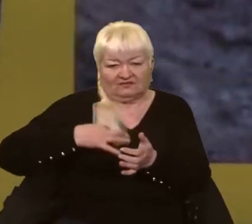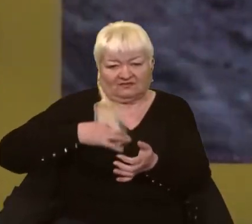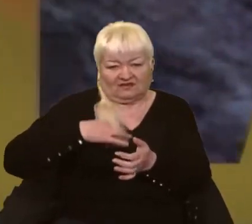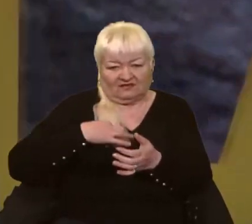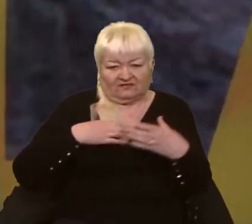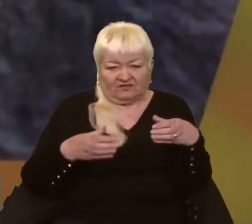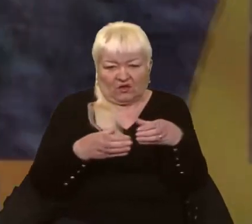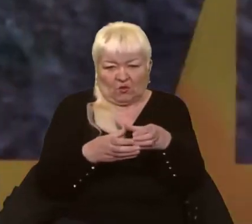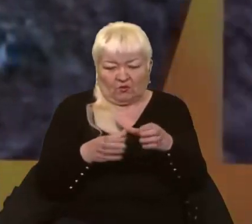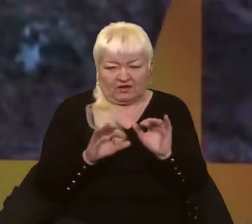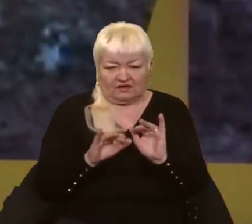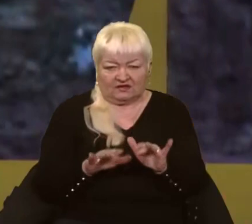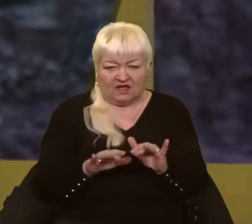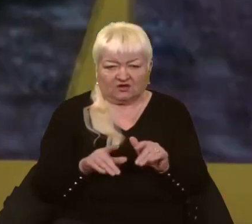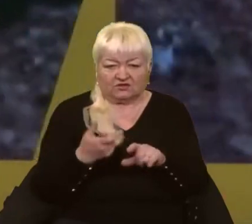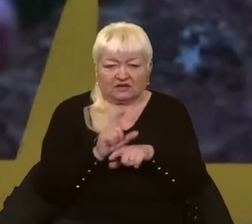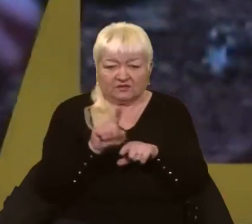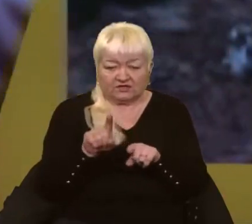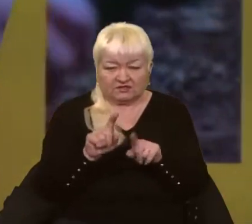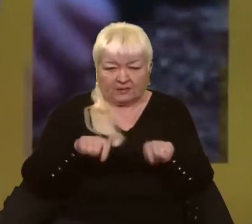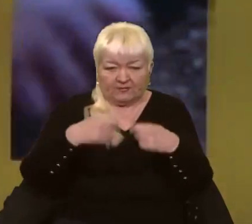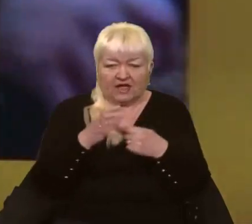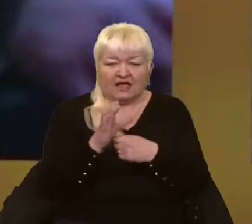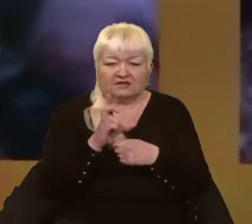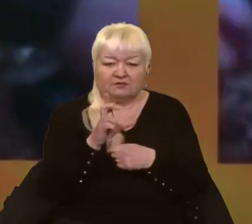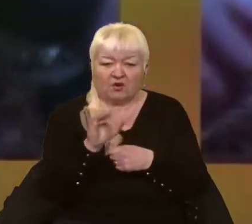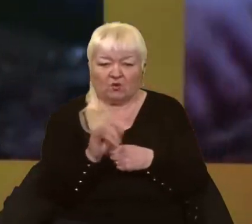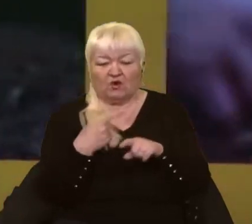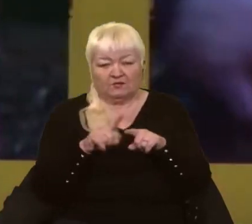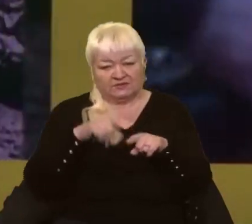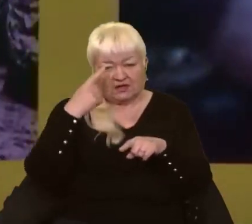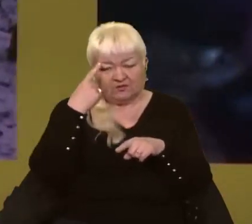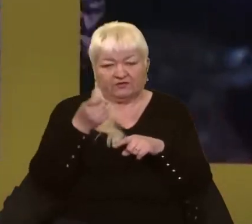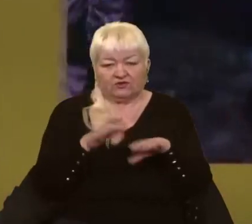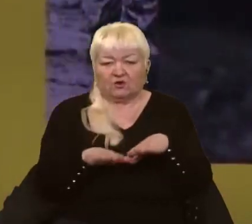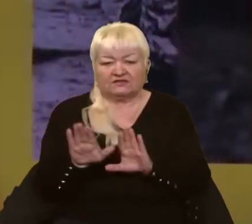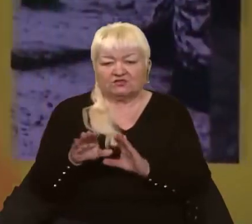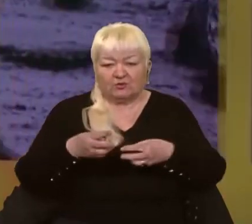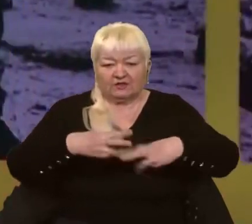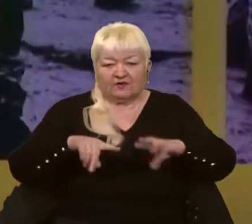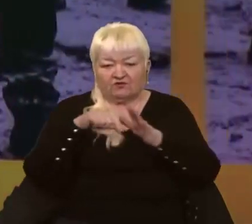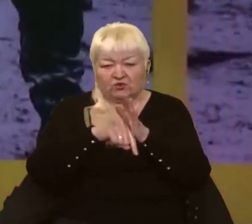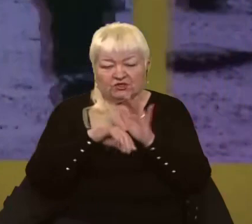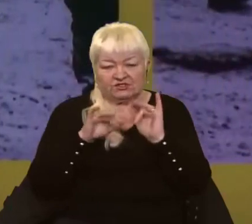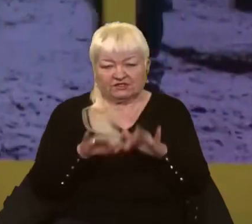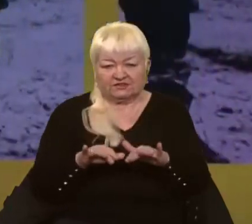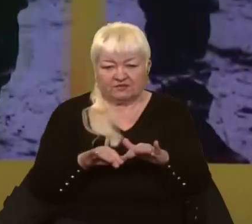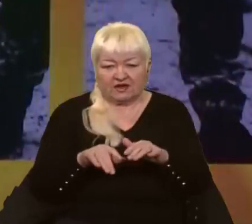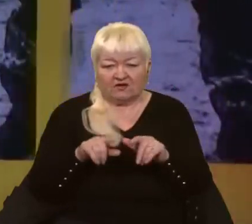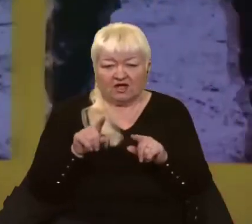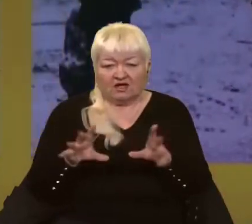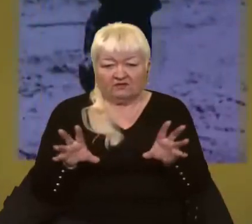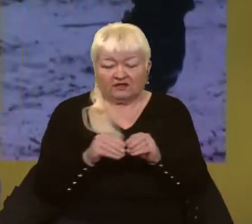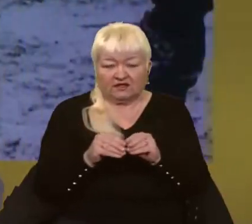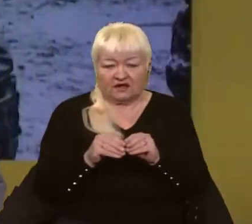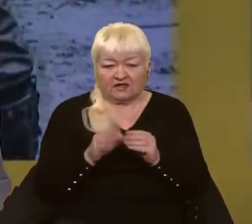-розвідувальної діяльності. Більшість з них передали до СБУ. Про це повідомив заступник міністра внутрішніх справ Євген Єнін. І він з